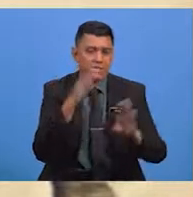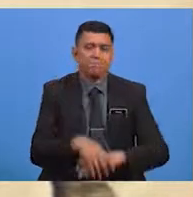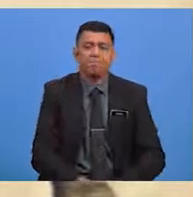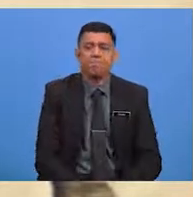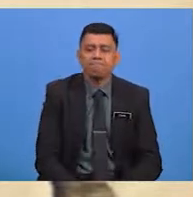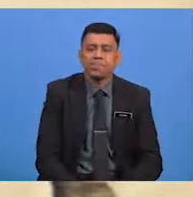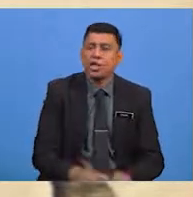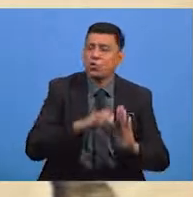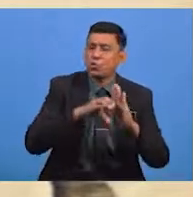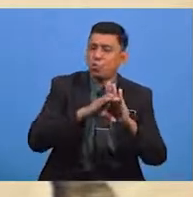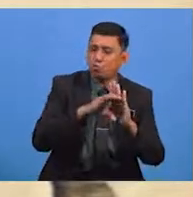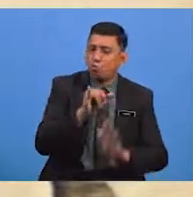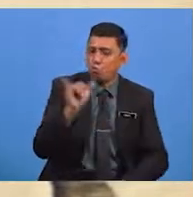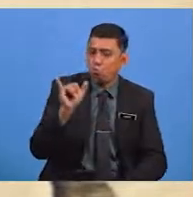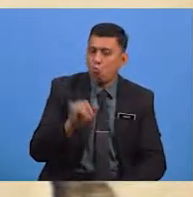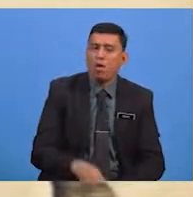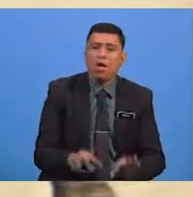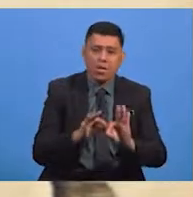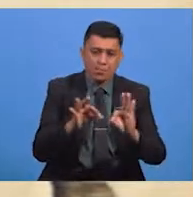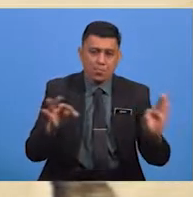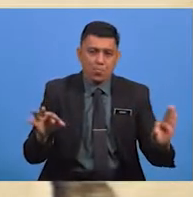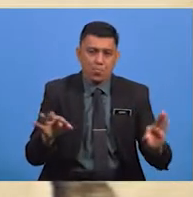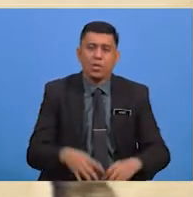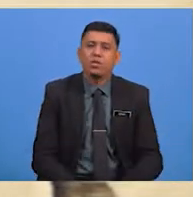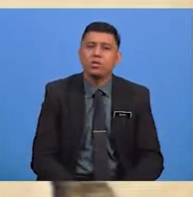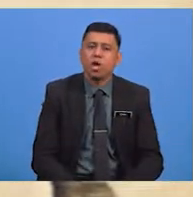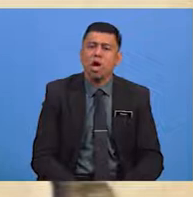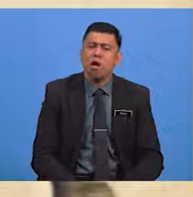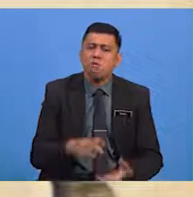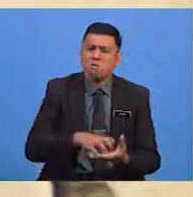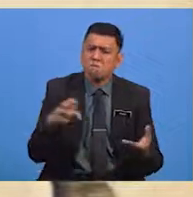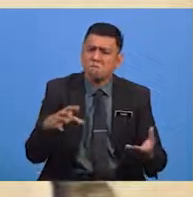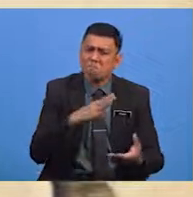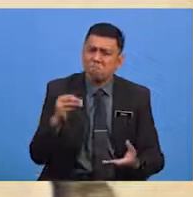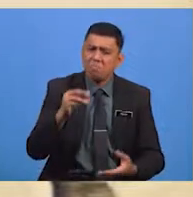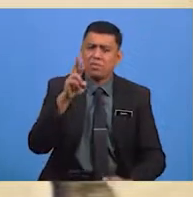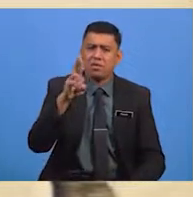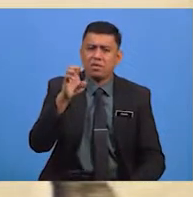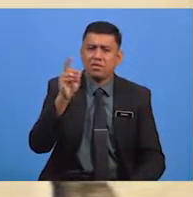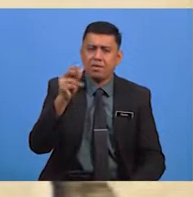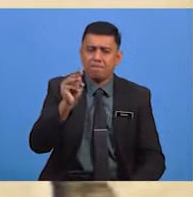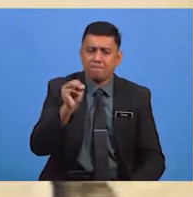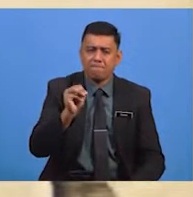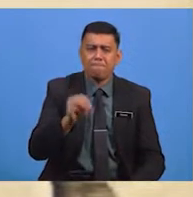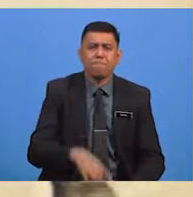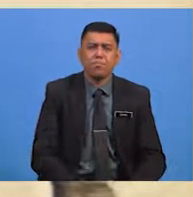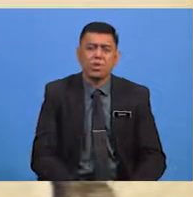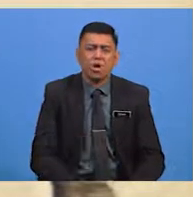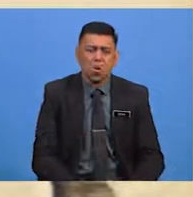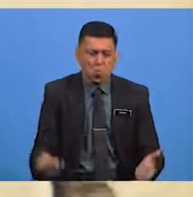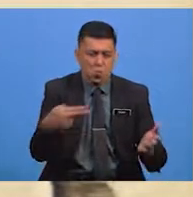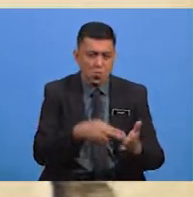Contohnya Frasa Remuk Dan Redam Diulang Pada Rangkap